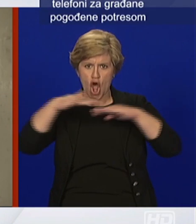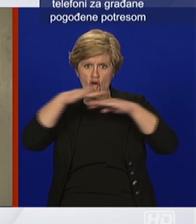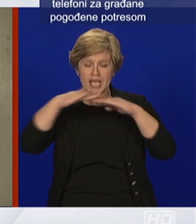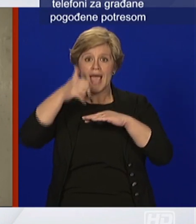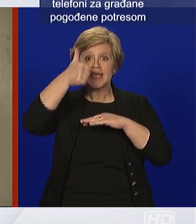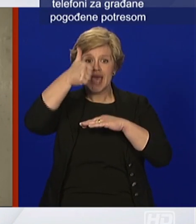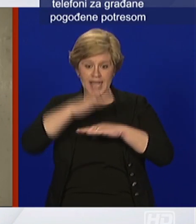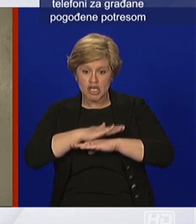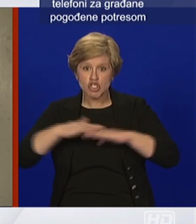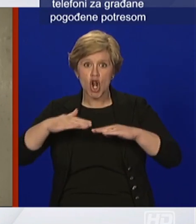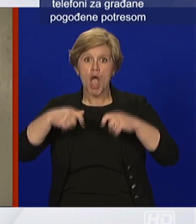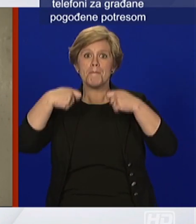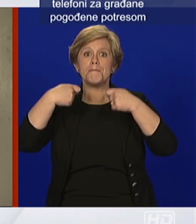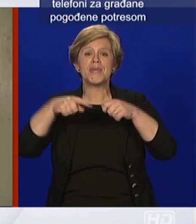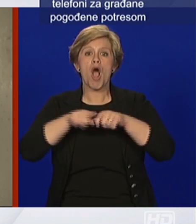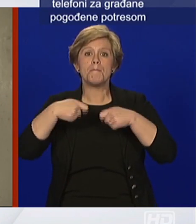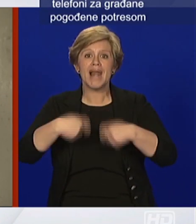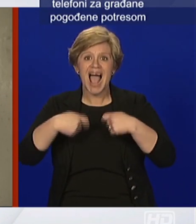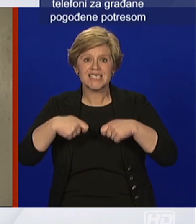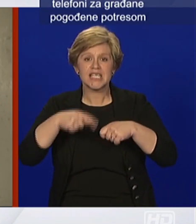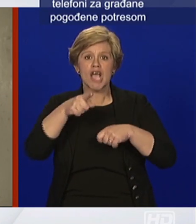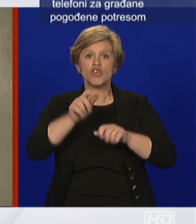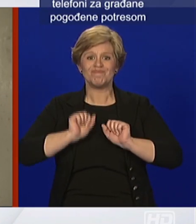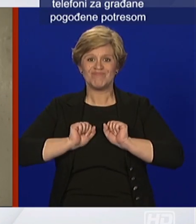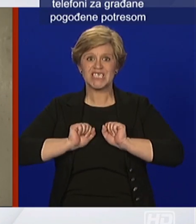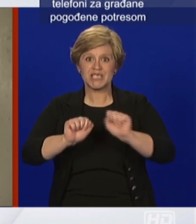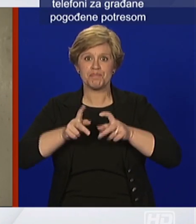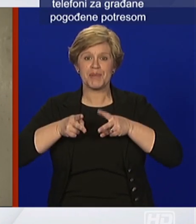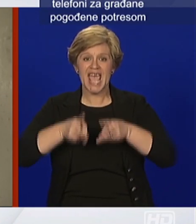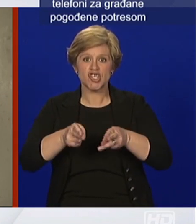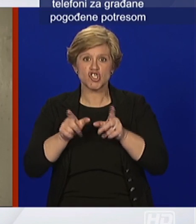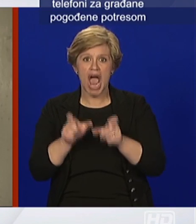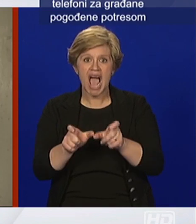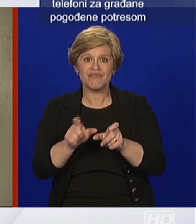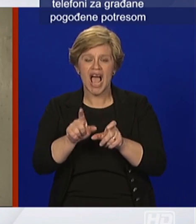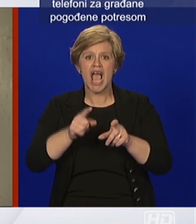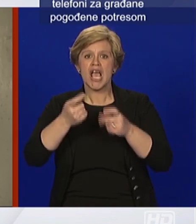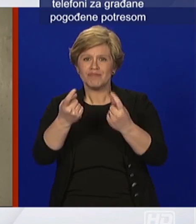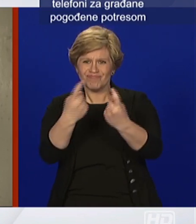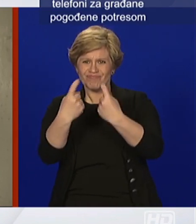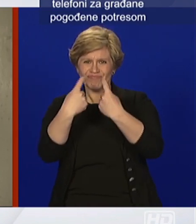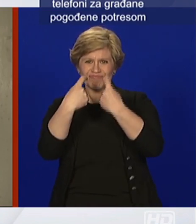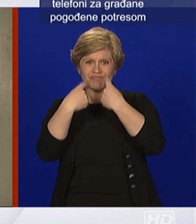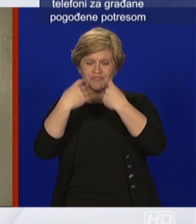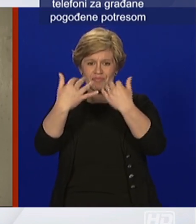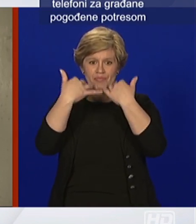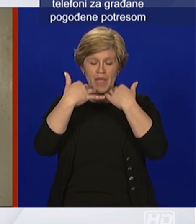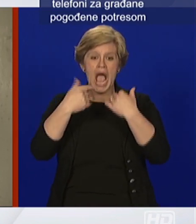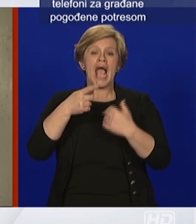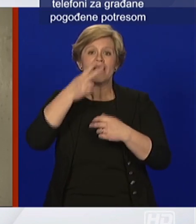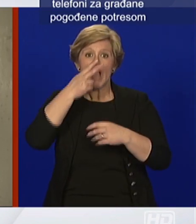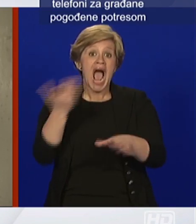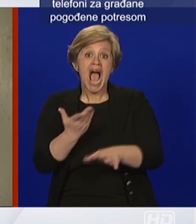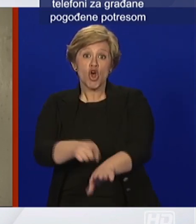zadržava prolazak vrlo sitnih čestica, je dokazano da virus kod dugotrajne upotrebe može priječiti u barijeru.